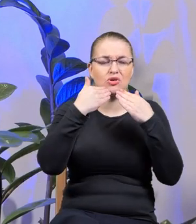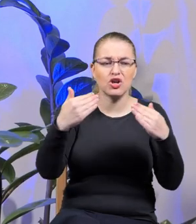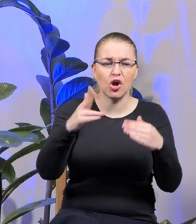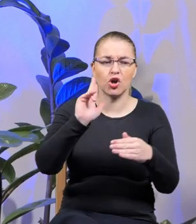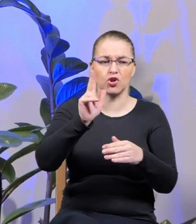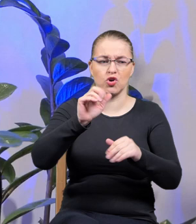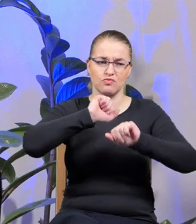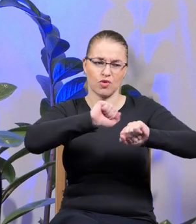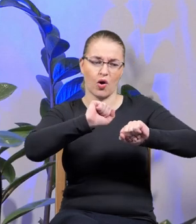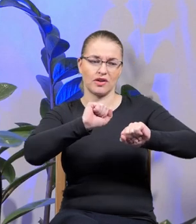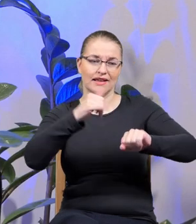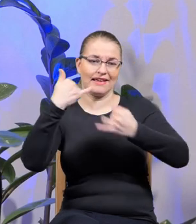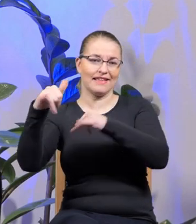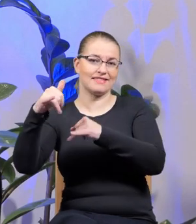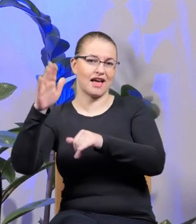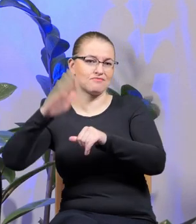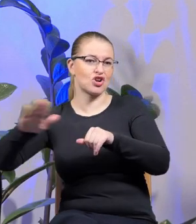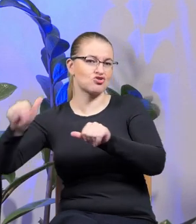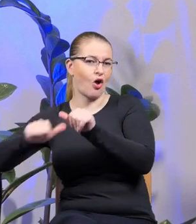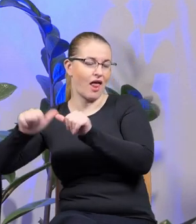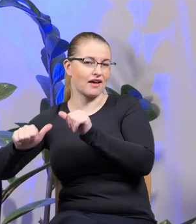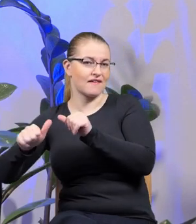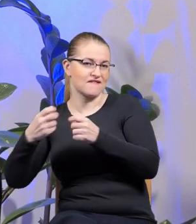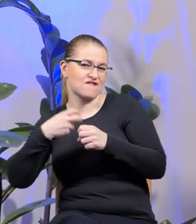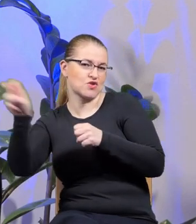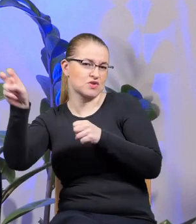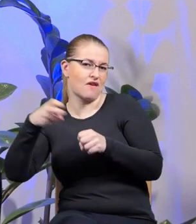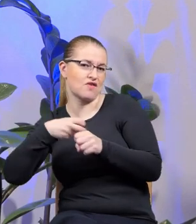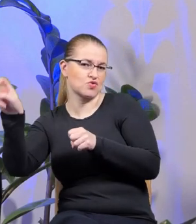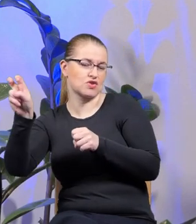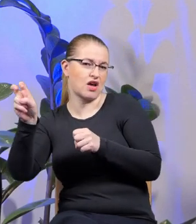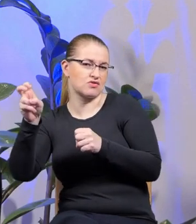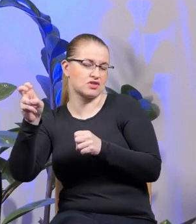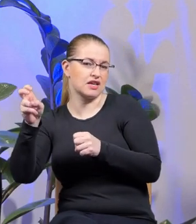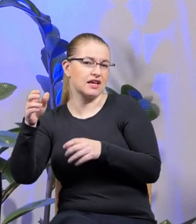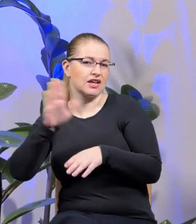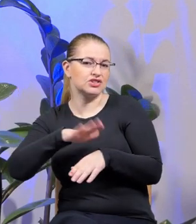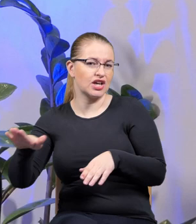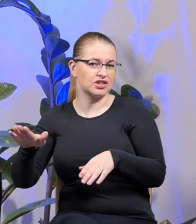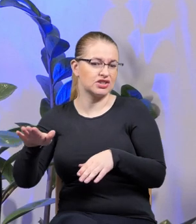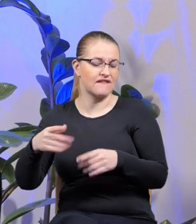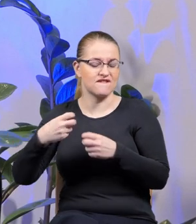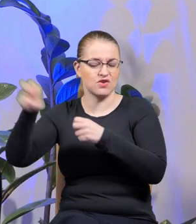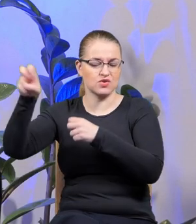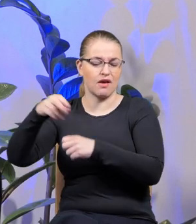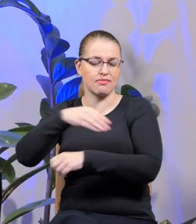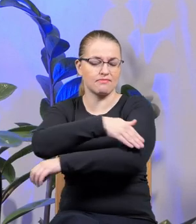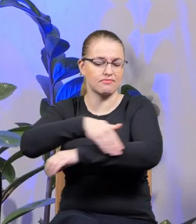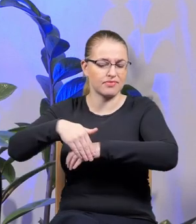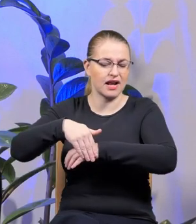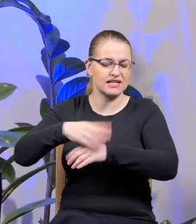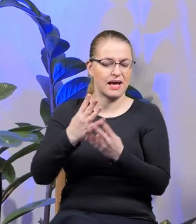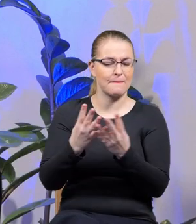ktoś ich broni przed innymi przedszkolakami, wyrzucając te dzieci i puszbekując je za ten żyletkowy płot.